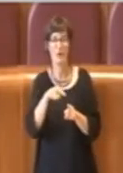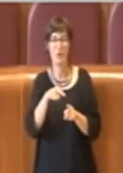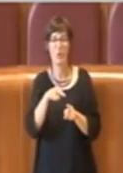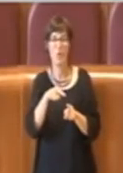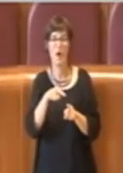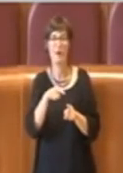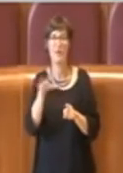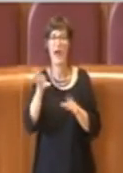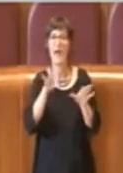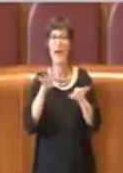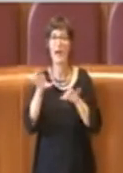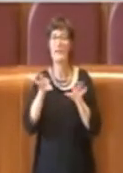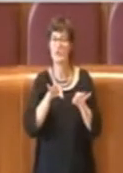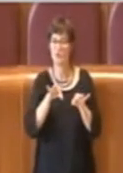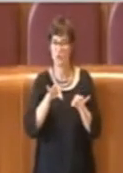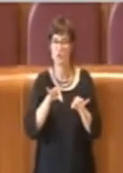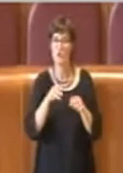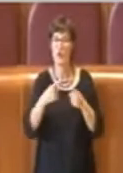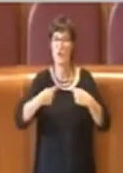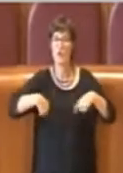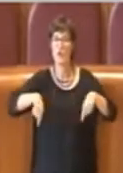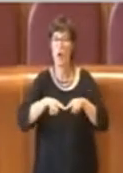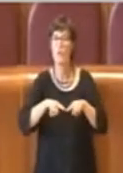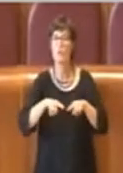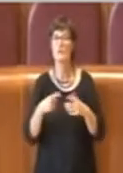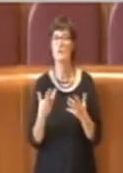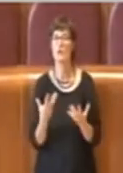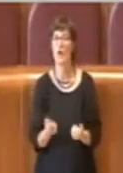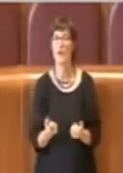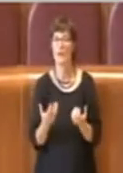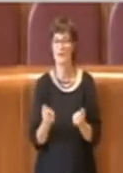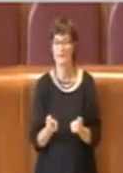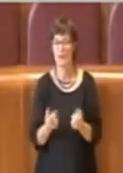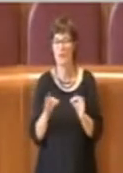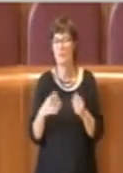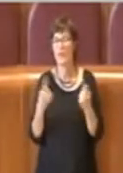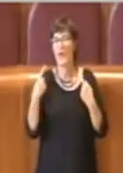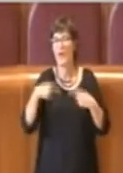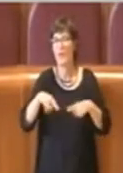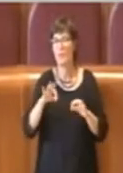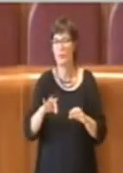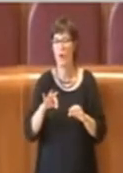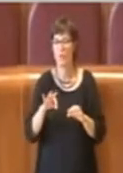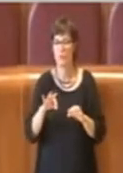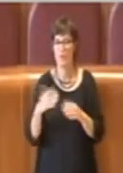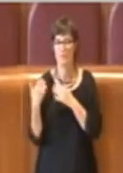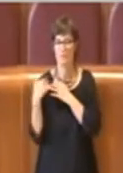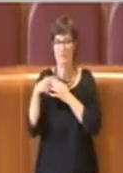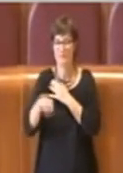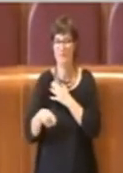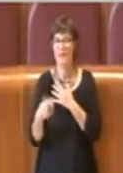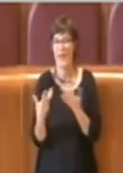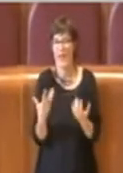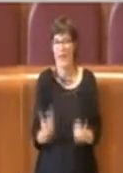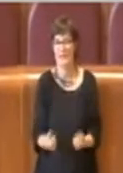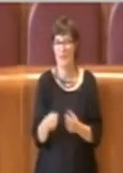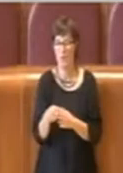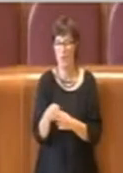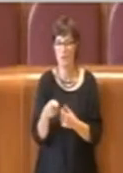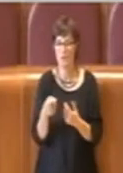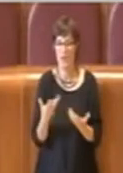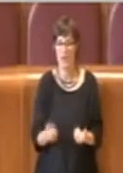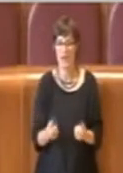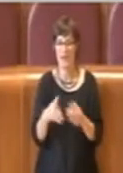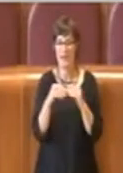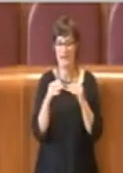commissione esecutiva, che come molti di voi hanno capito non è altro che l'organo esecutivo allargato e steso a più